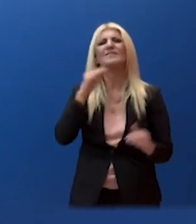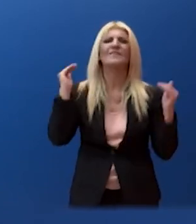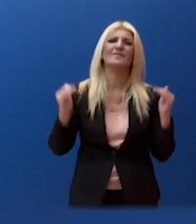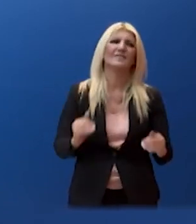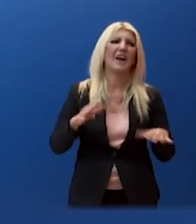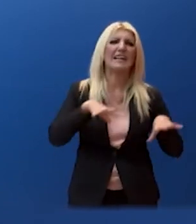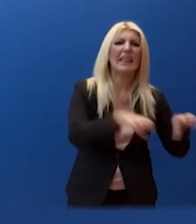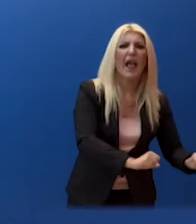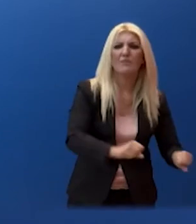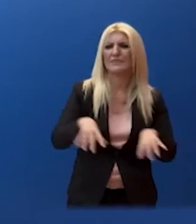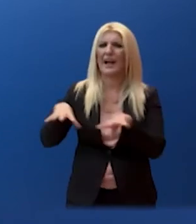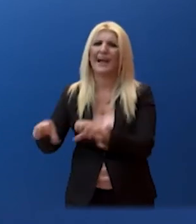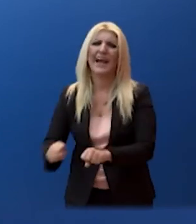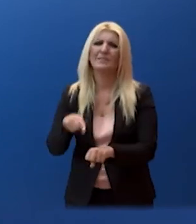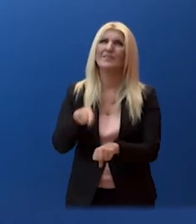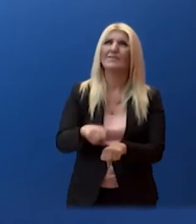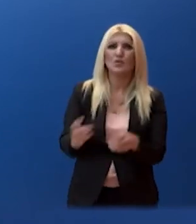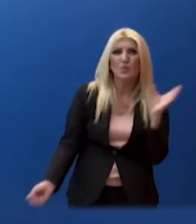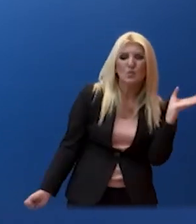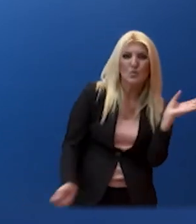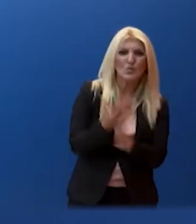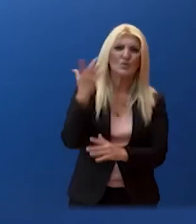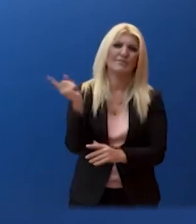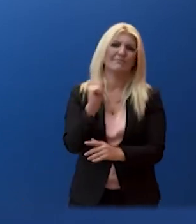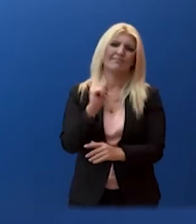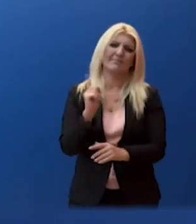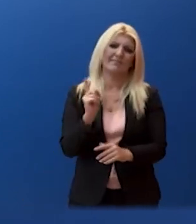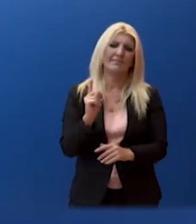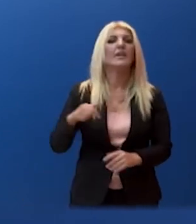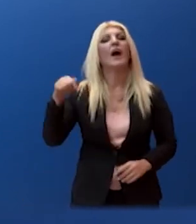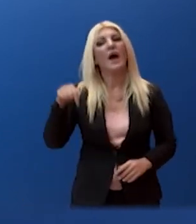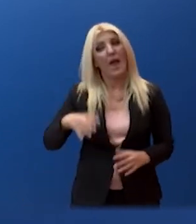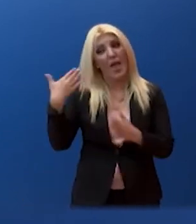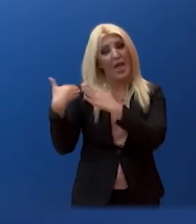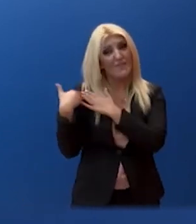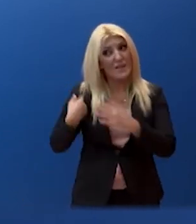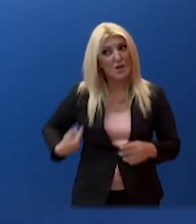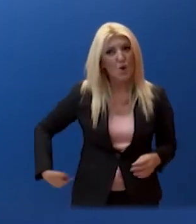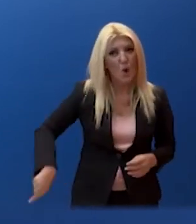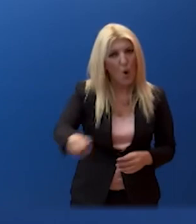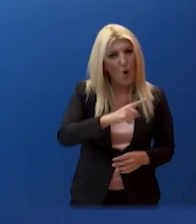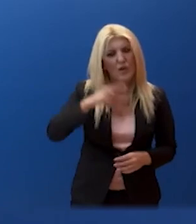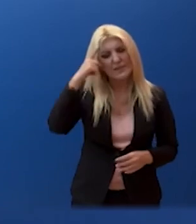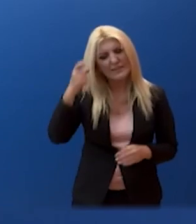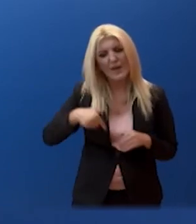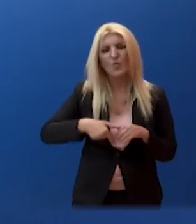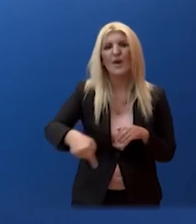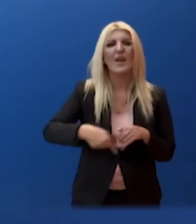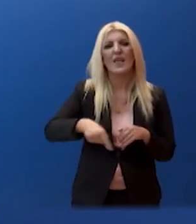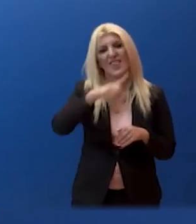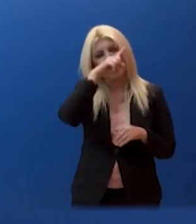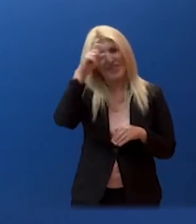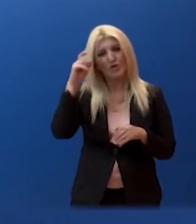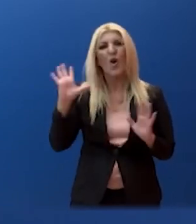είναι κάτι καινούριο, αλλά υπάρχει πολύ μεγάλη ευθύνη όλων μας, ιδίως τη φετινή δύσκολη χρονιά, να αποφεύγουμε συγχροτισμούς. Και αν η